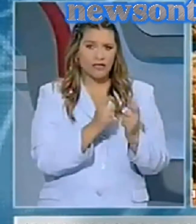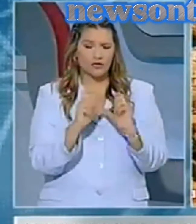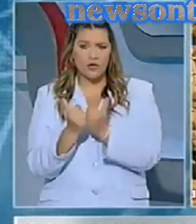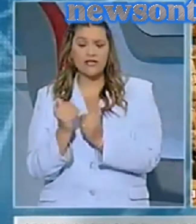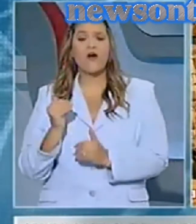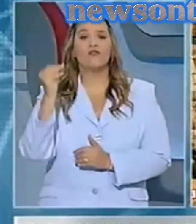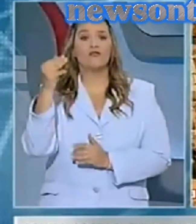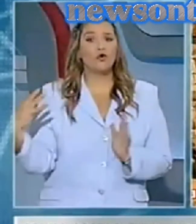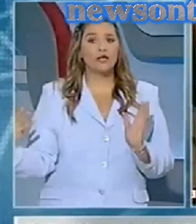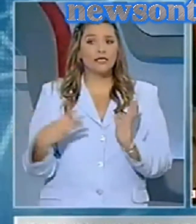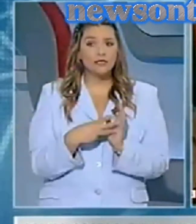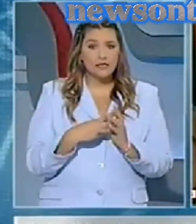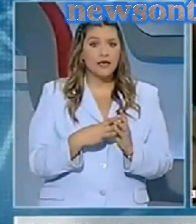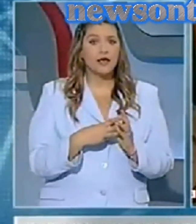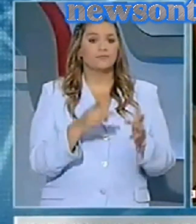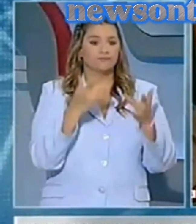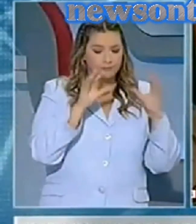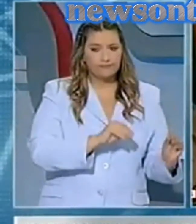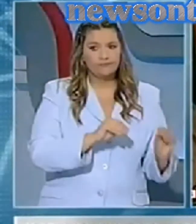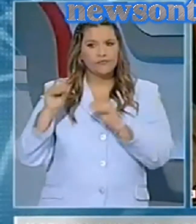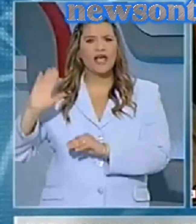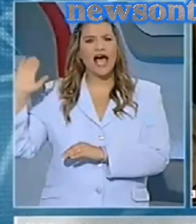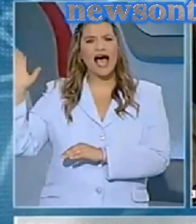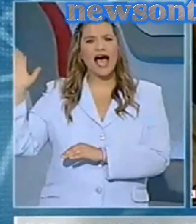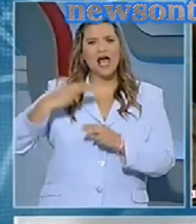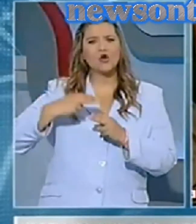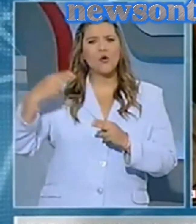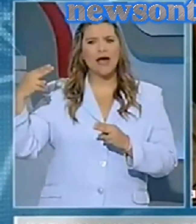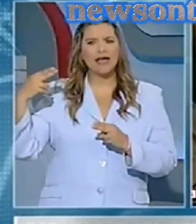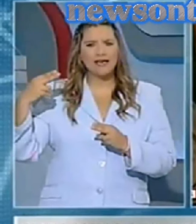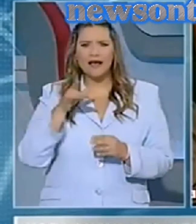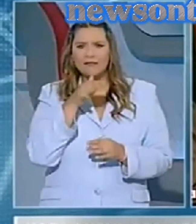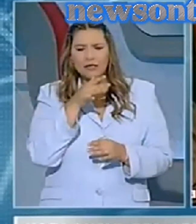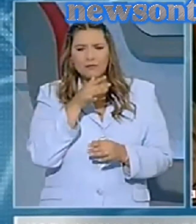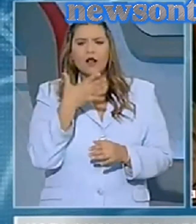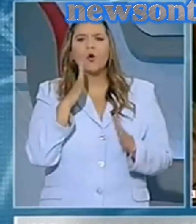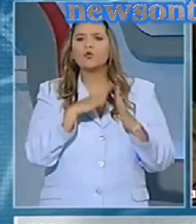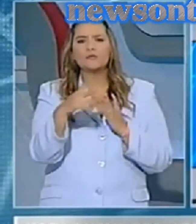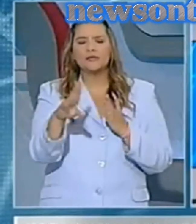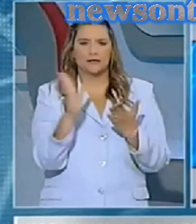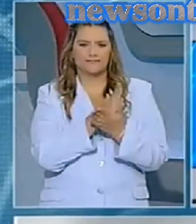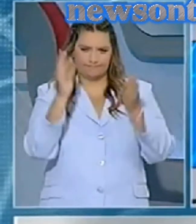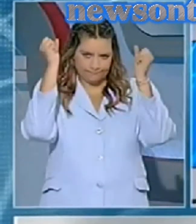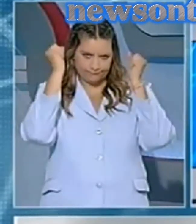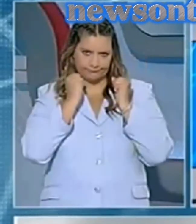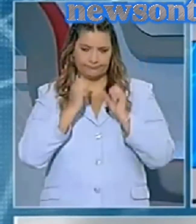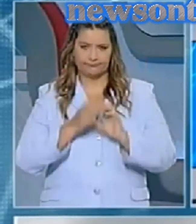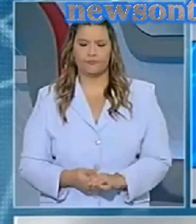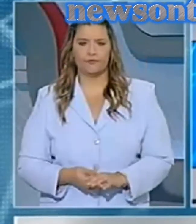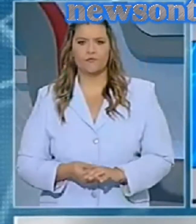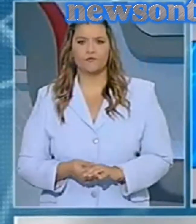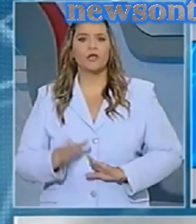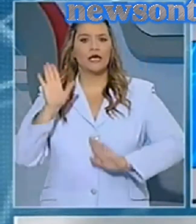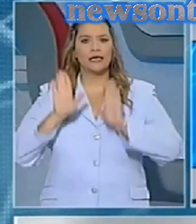Βόρεια Συρία έχουν βρει καταφύγιο σε αρχαία ρωμαϊκά ερήπια, αφού τα σπίτια τους έχουν καταστραφεί. Στο